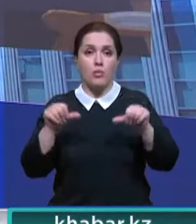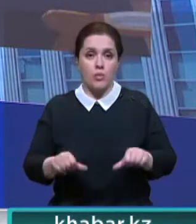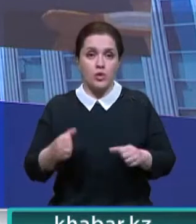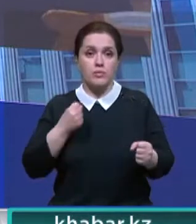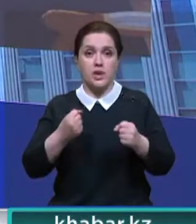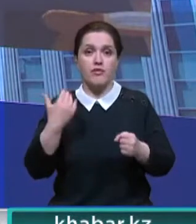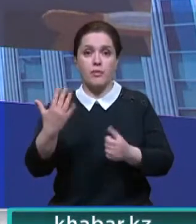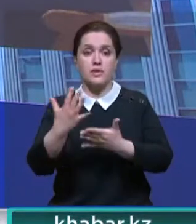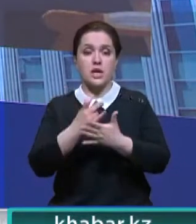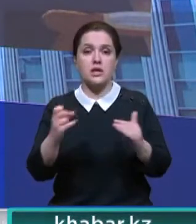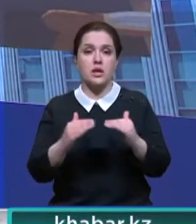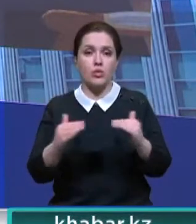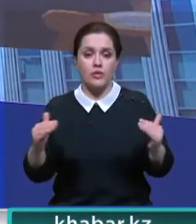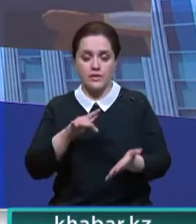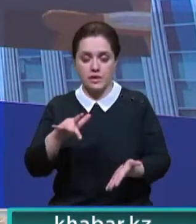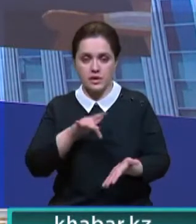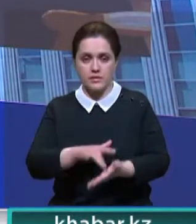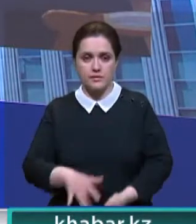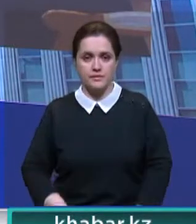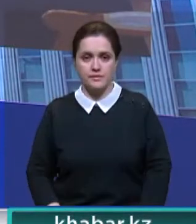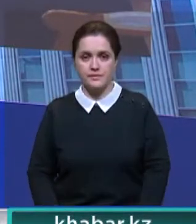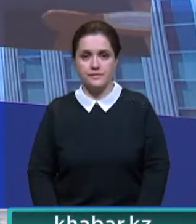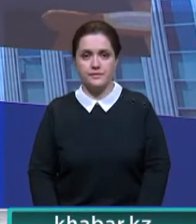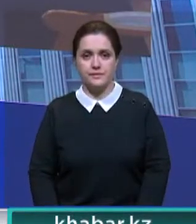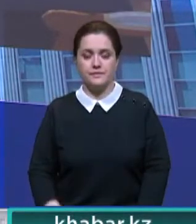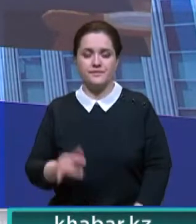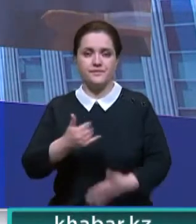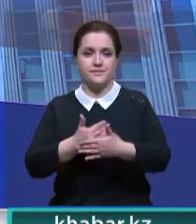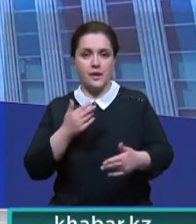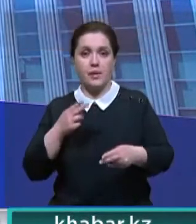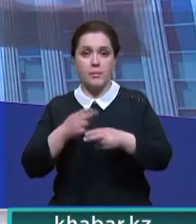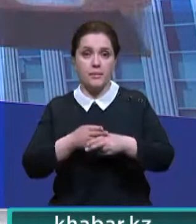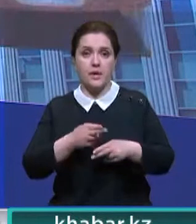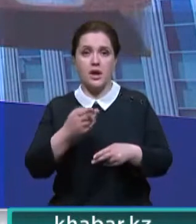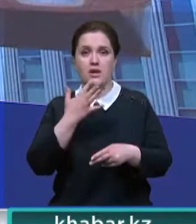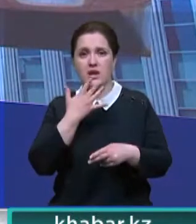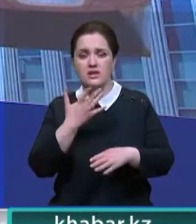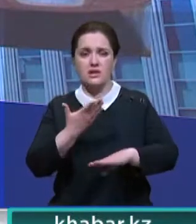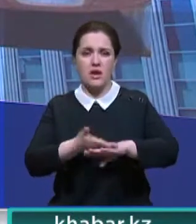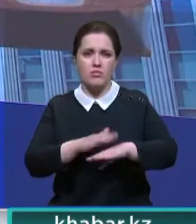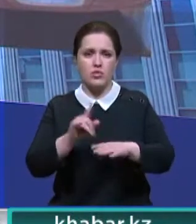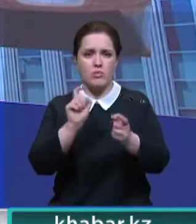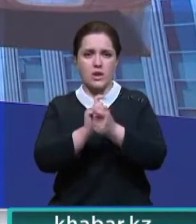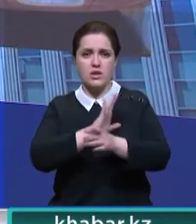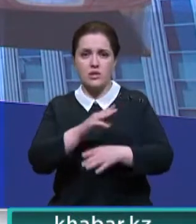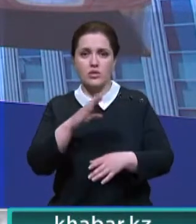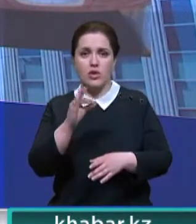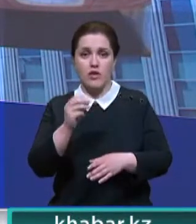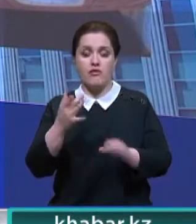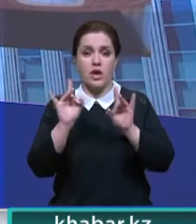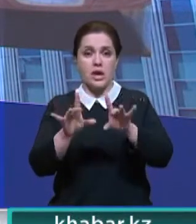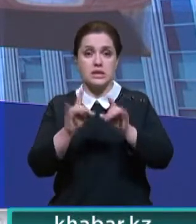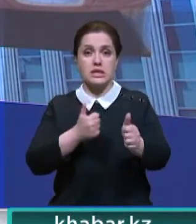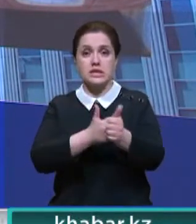и укреплении его потенциала на уровне регионов. О профилактике межэтнической напряженности Касымжимар Тутукаеву сегодня